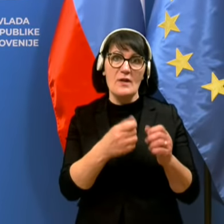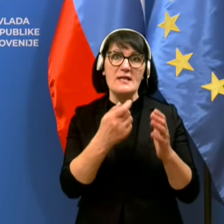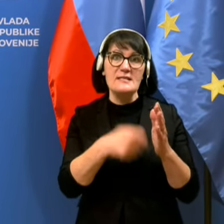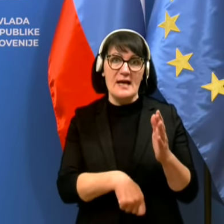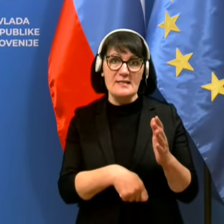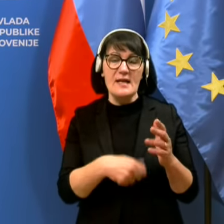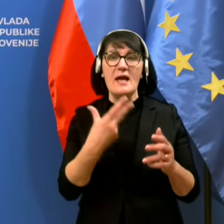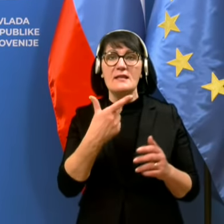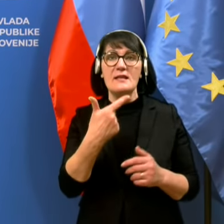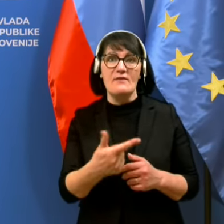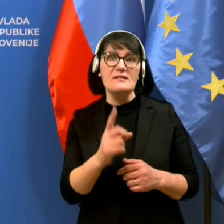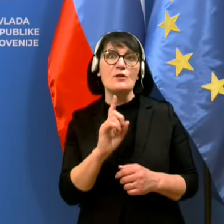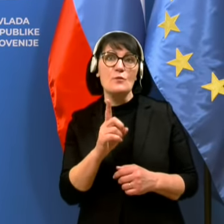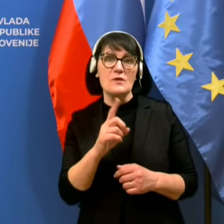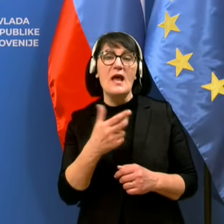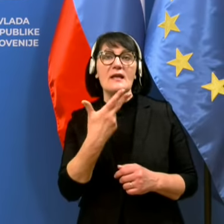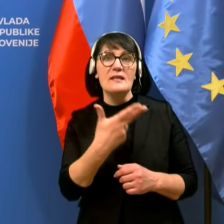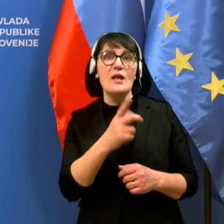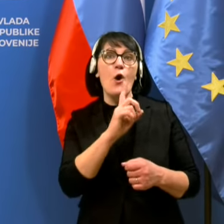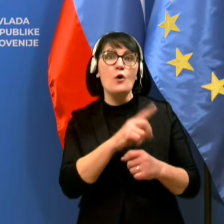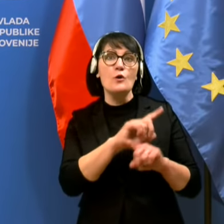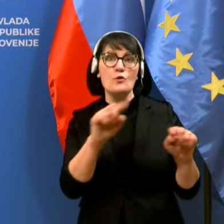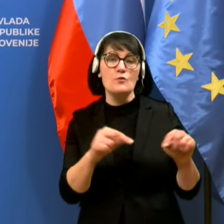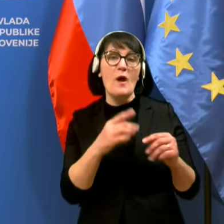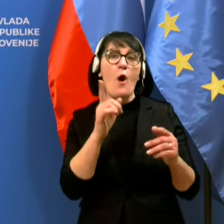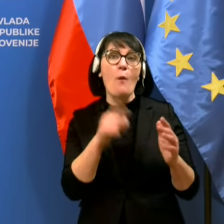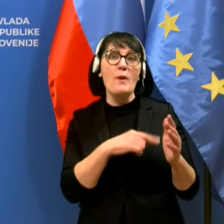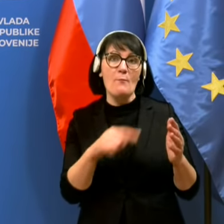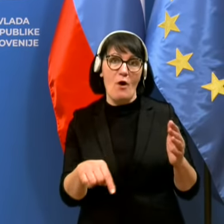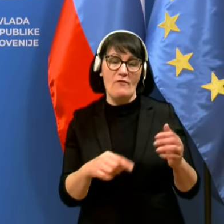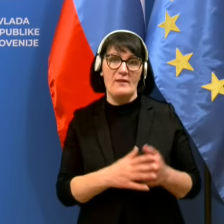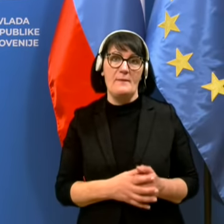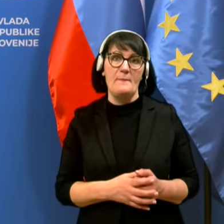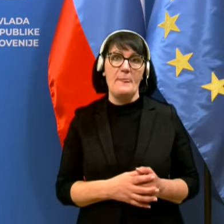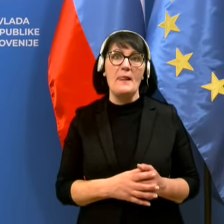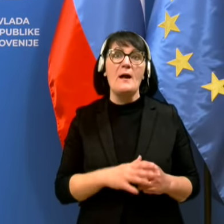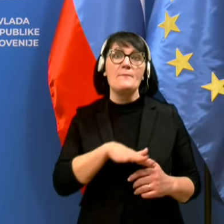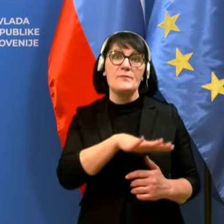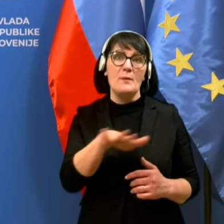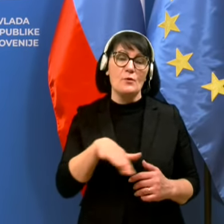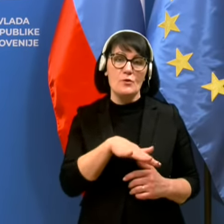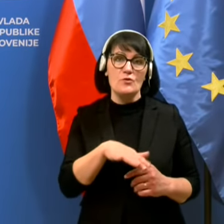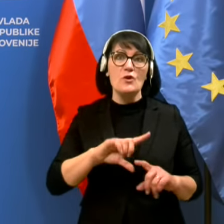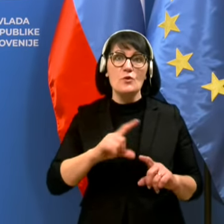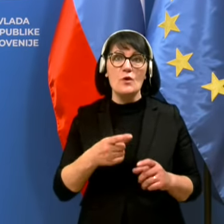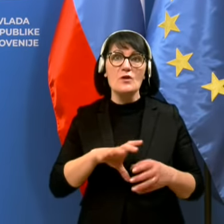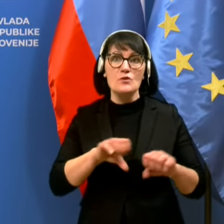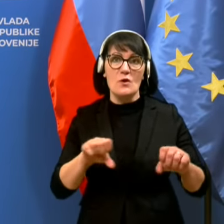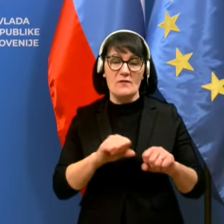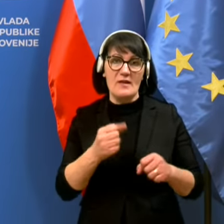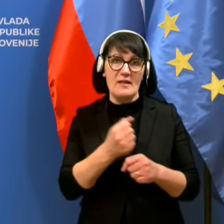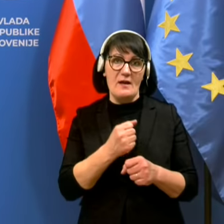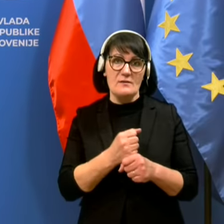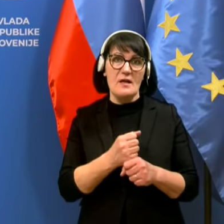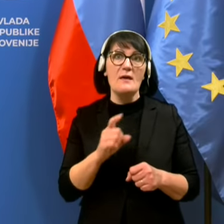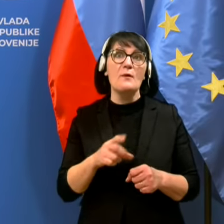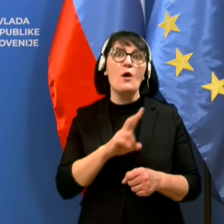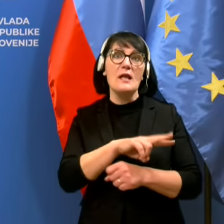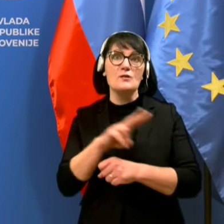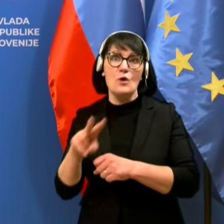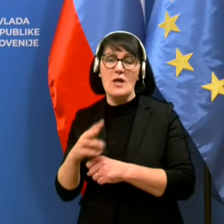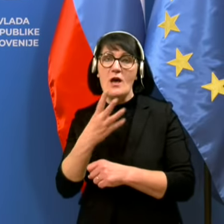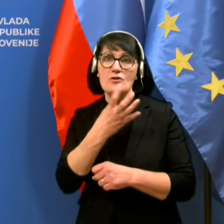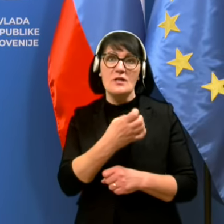23 upozoril in 3 odločbe o prepovedi. Na področju drugih storitvenih dejavnosti je bilo nadzorov